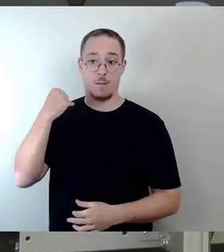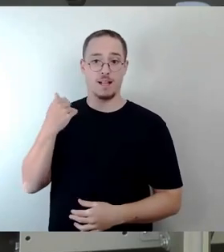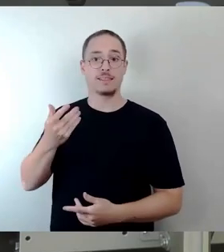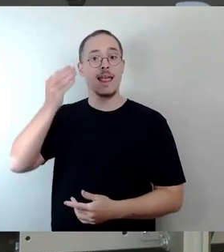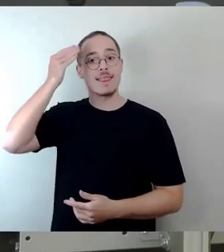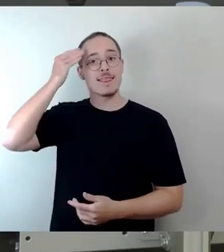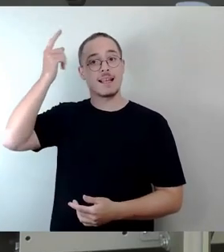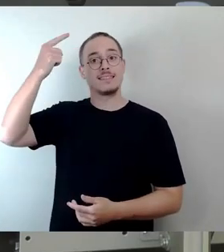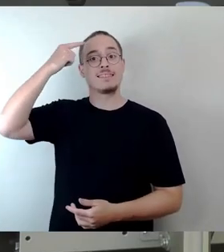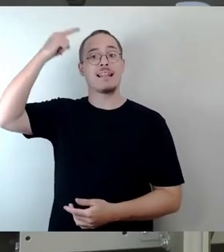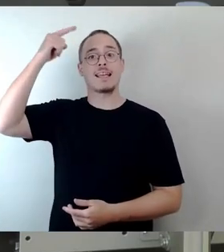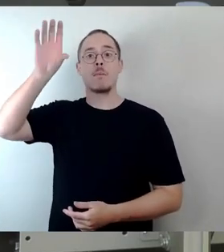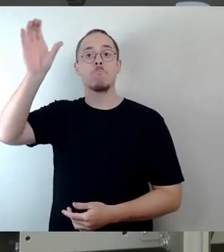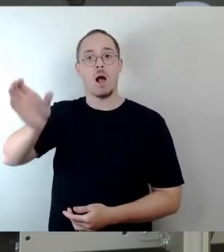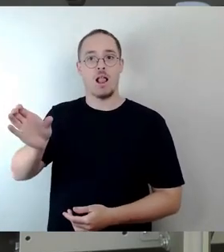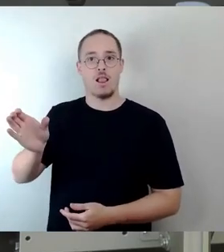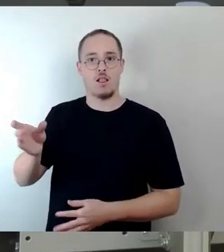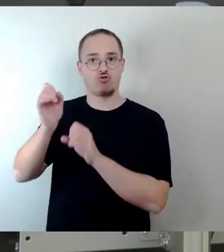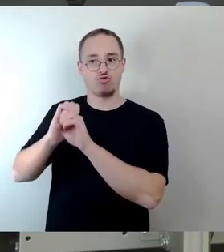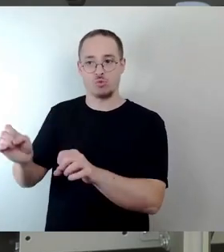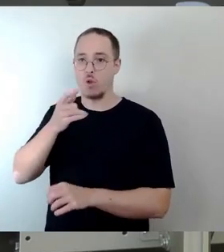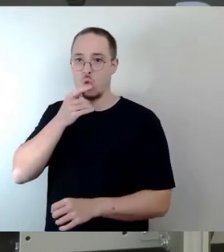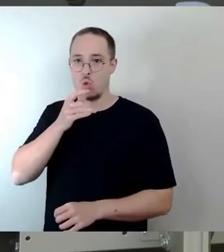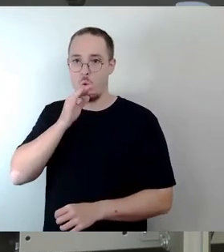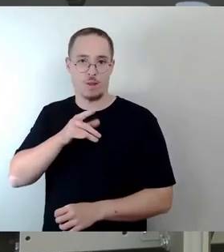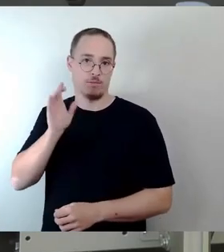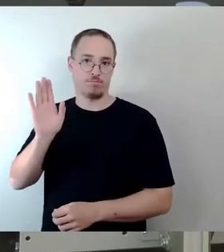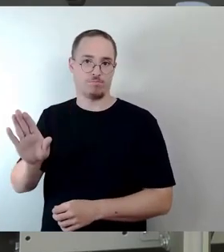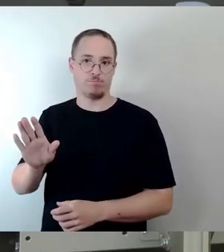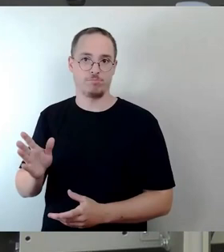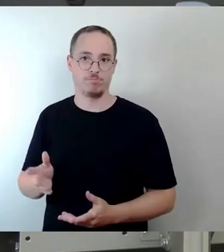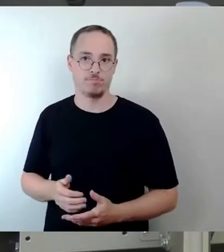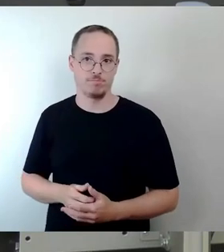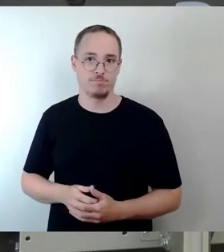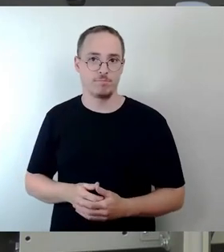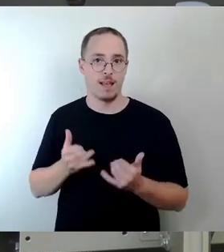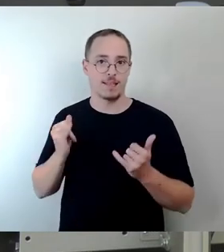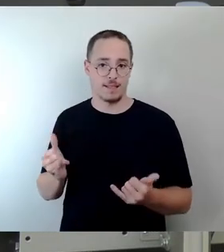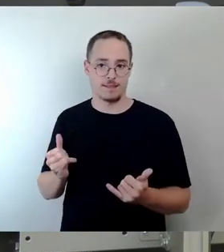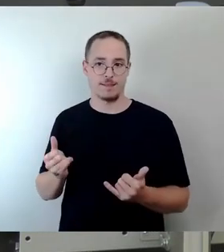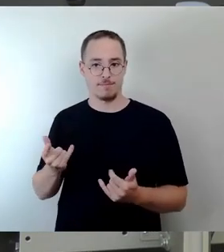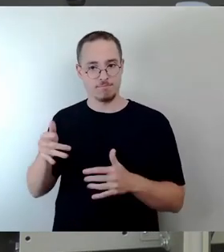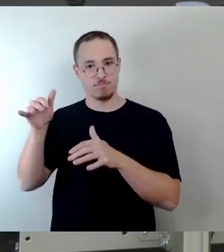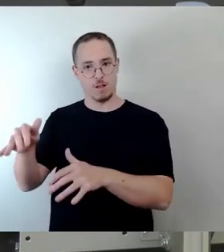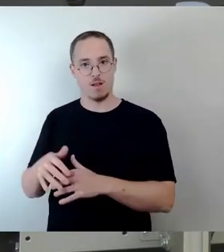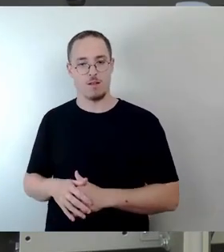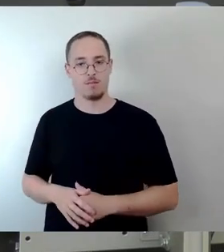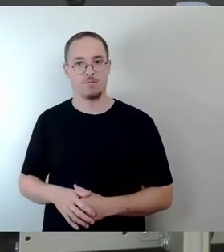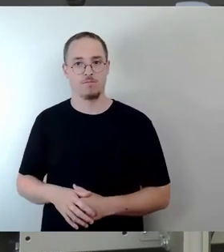Stadtrat dem Anliegen von uns und dann unterstützt von den Grünen und stimmte dem Antrag zu.